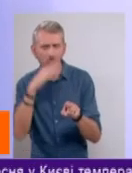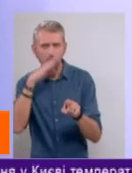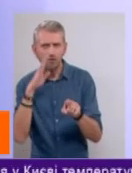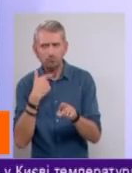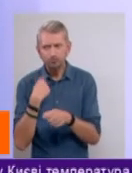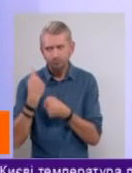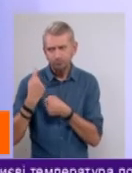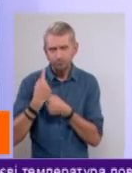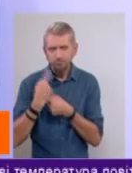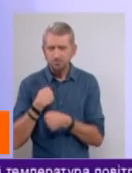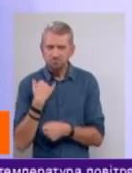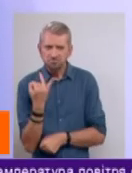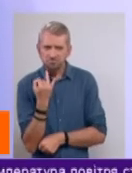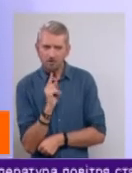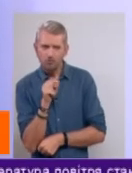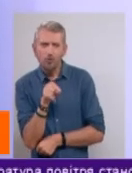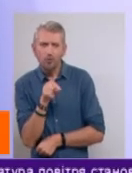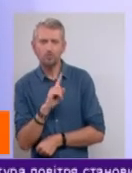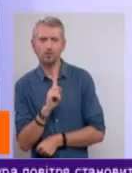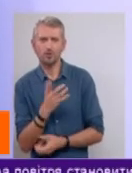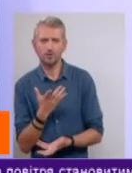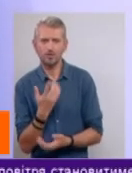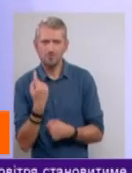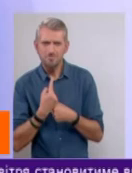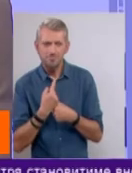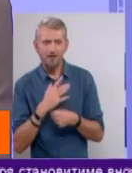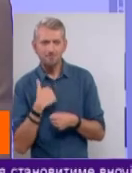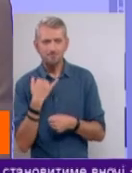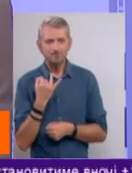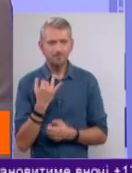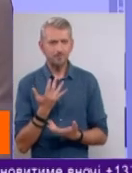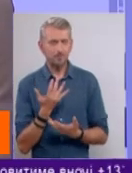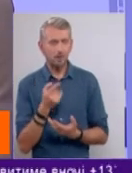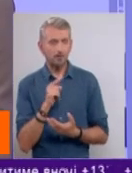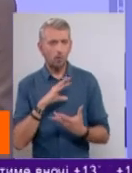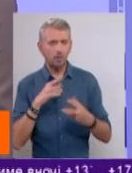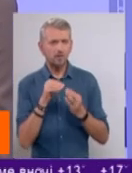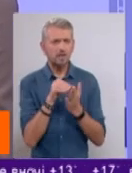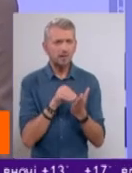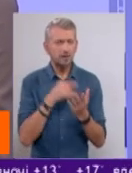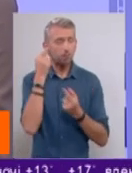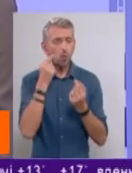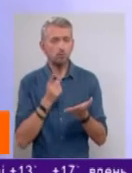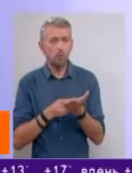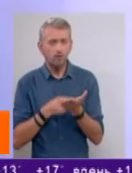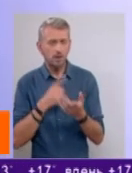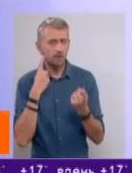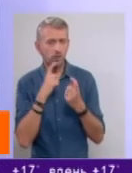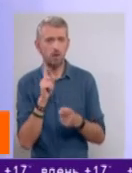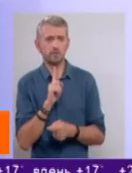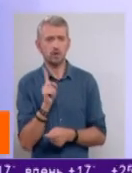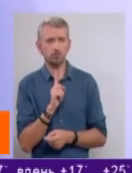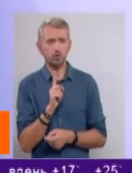забороняють? Давайте ми це спробуємо. цікавляться навпаки. Так, і це вже в тому числі статистами і психологами доведена інформація про те, що